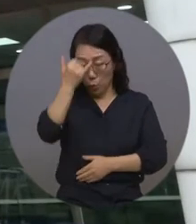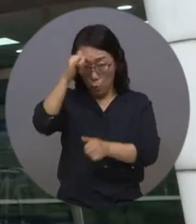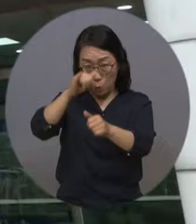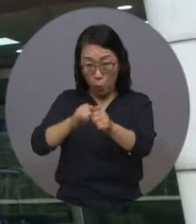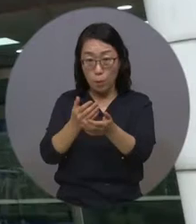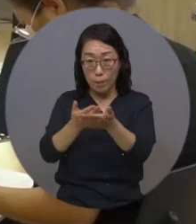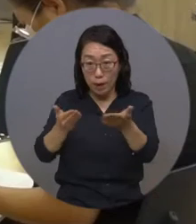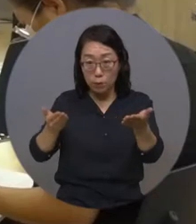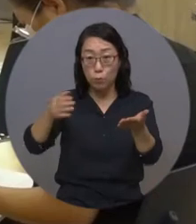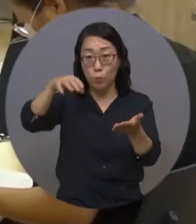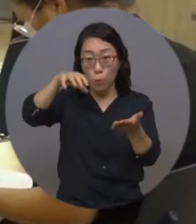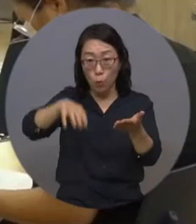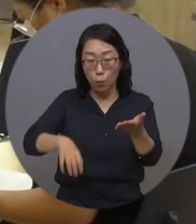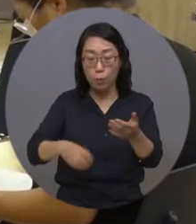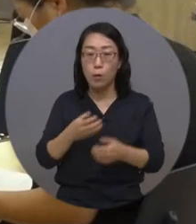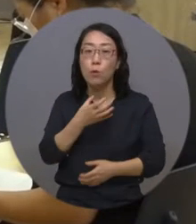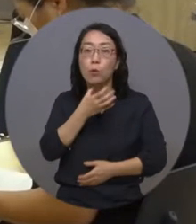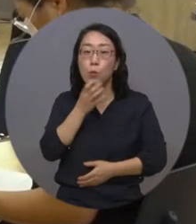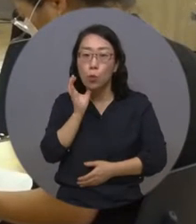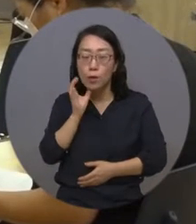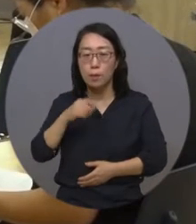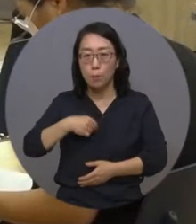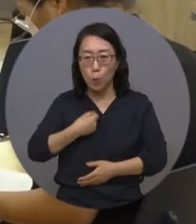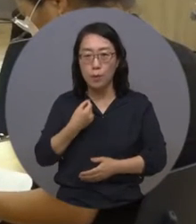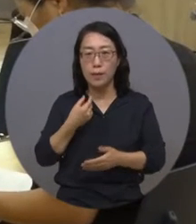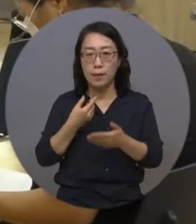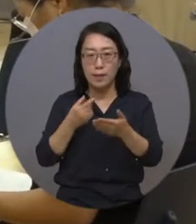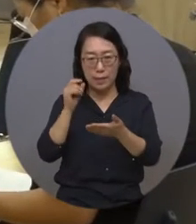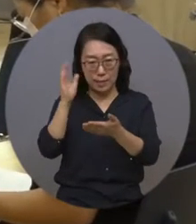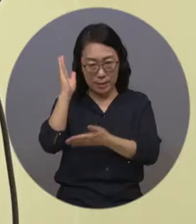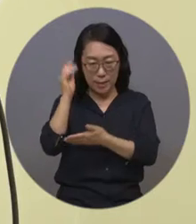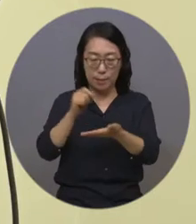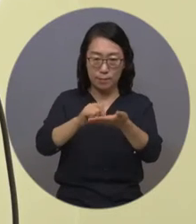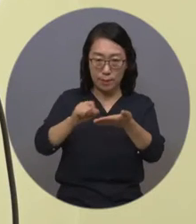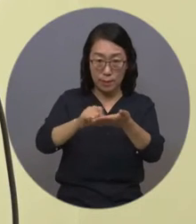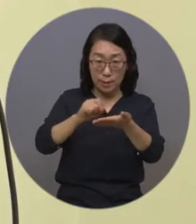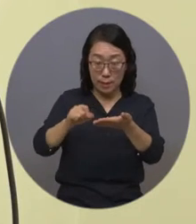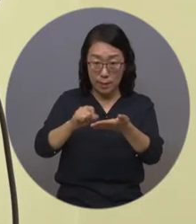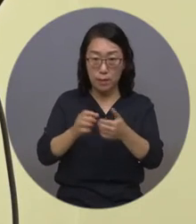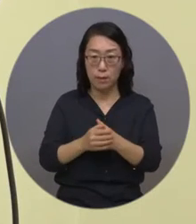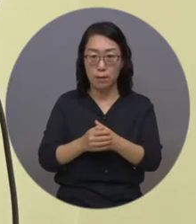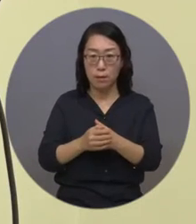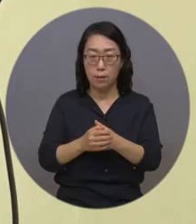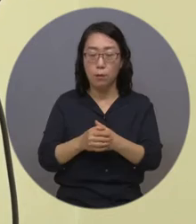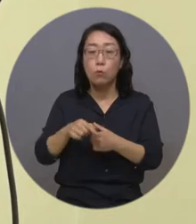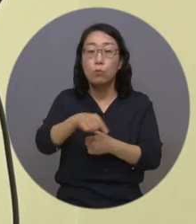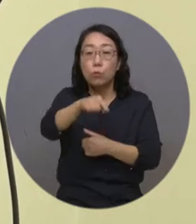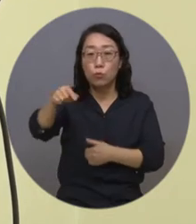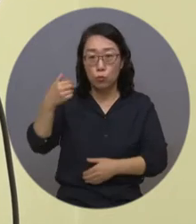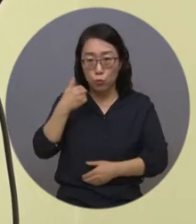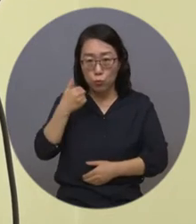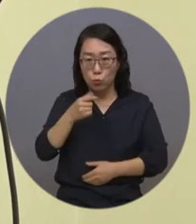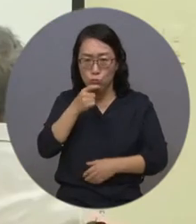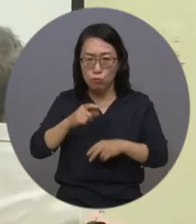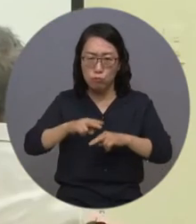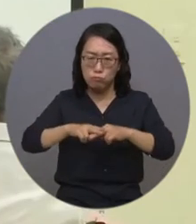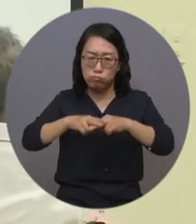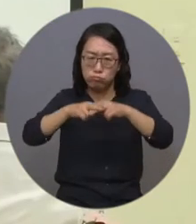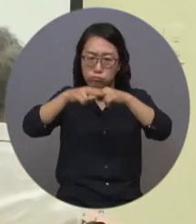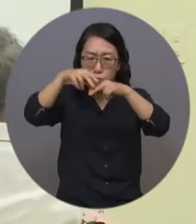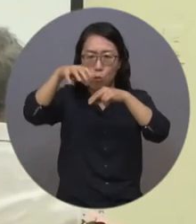다목적실에서 어르신 자서전쓰기 발표회가 개최되었습니다. 수몰지역 어르신들의 우울감을 극복하고